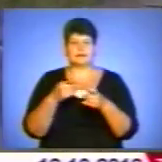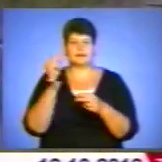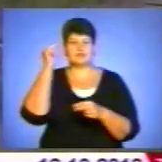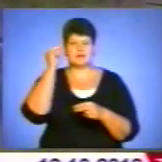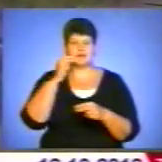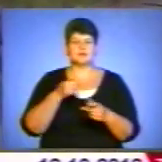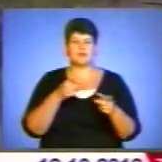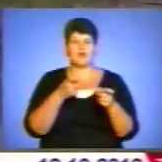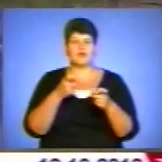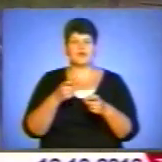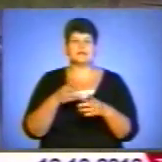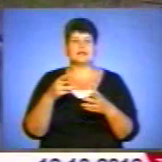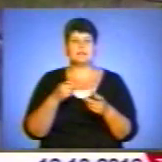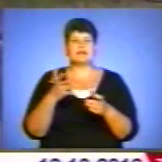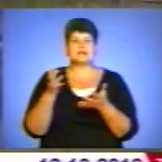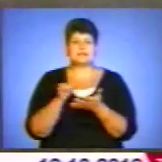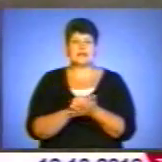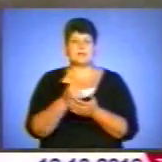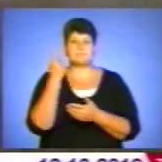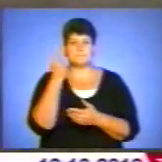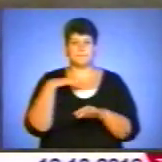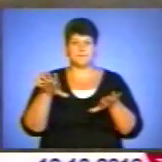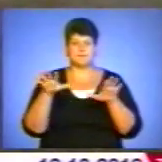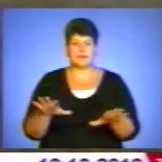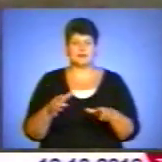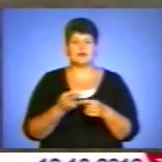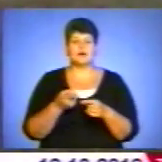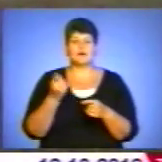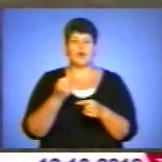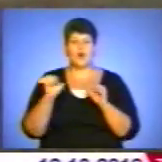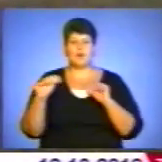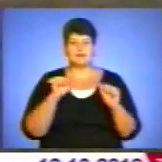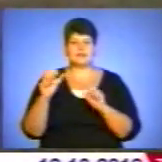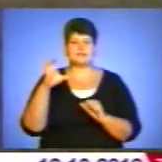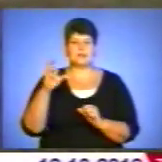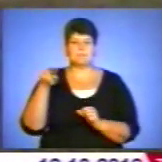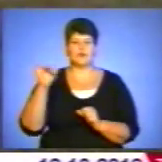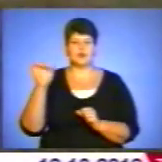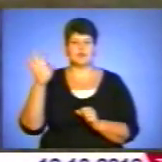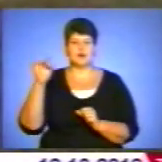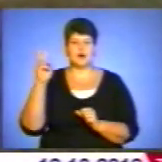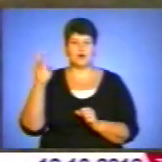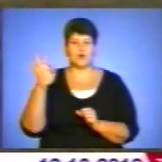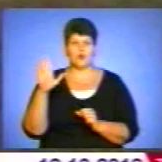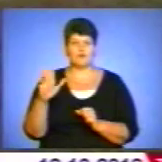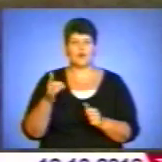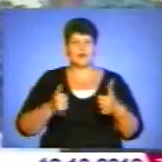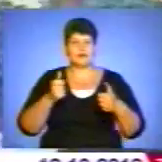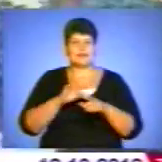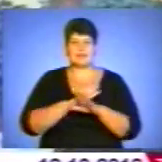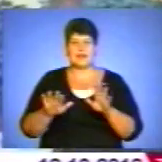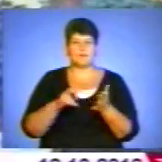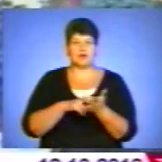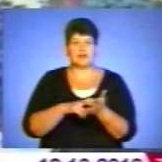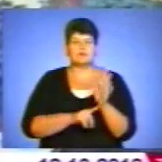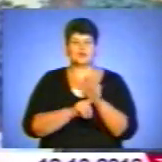і зайняли перше місце. Командир першої гаувачної батареї капітан Сергій Потяков розповідає, що конкурентів не боялися і